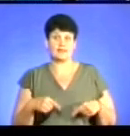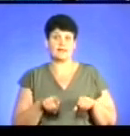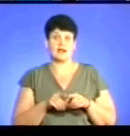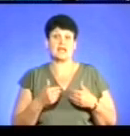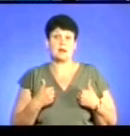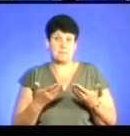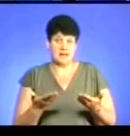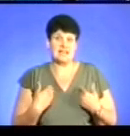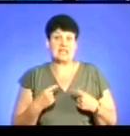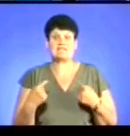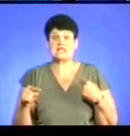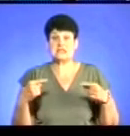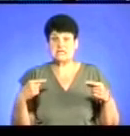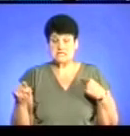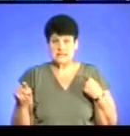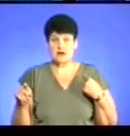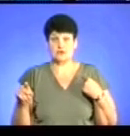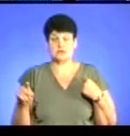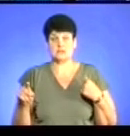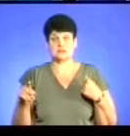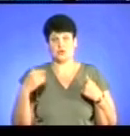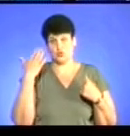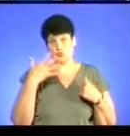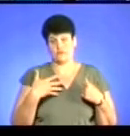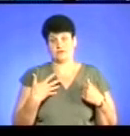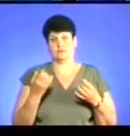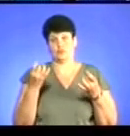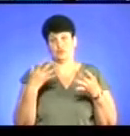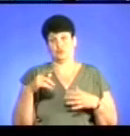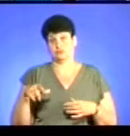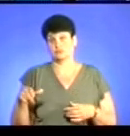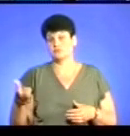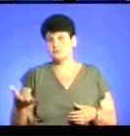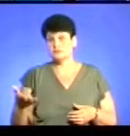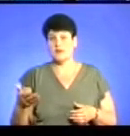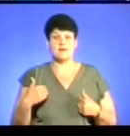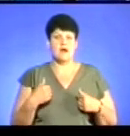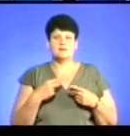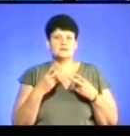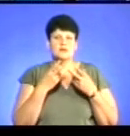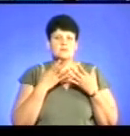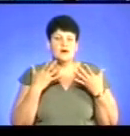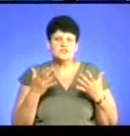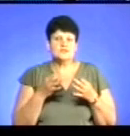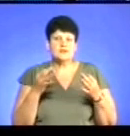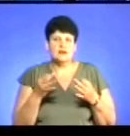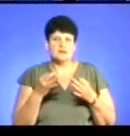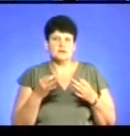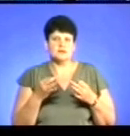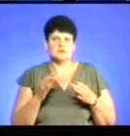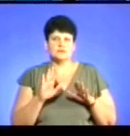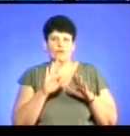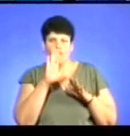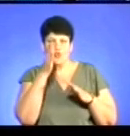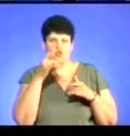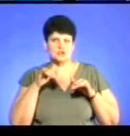ми, і десь відрізняються зовнішністю від пересічного тернополянина. Але ми не помітили жодних агресивних дій по відноженню